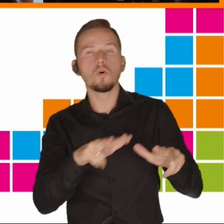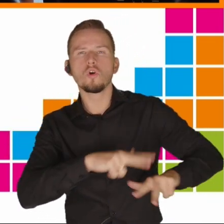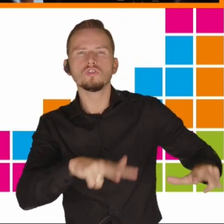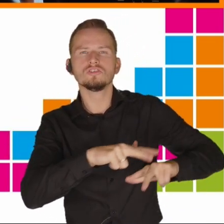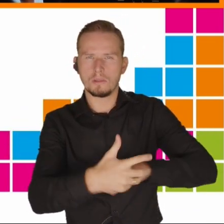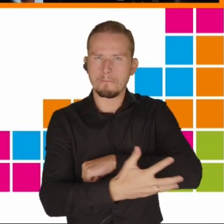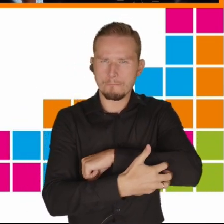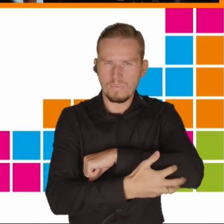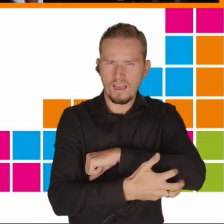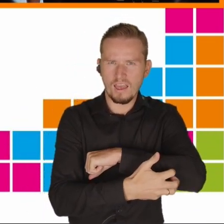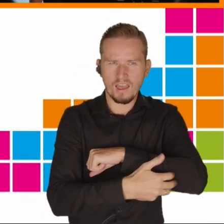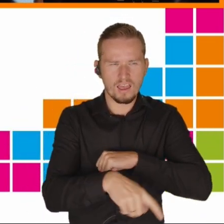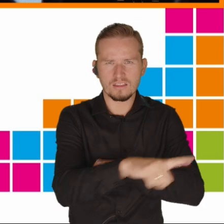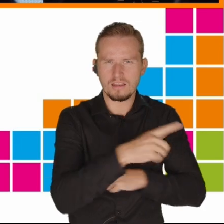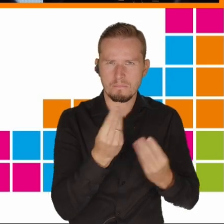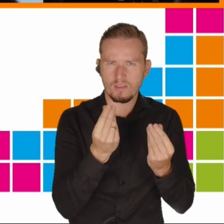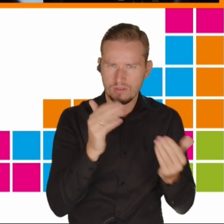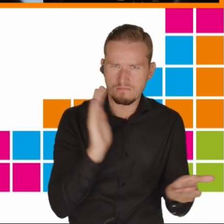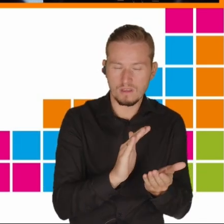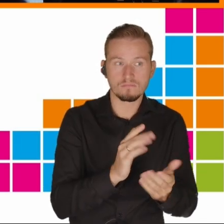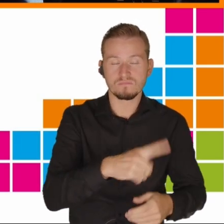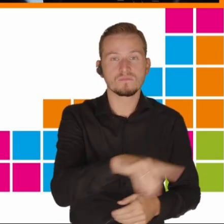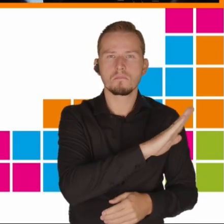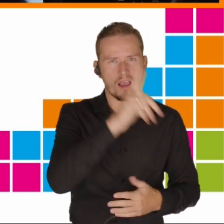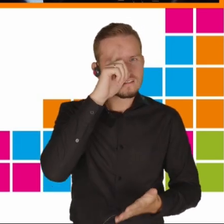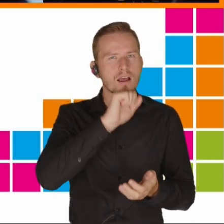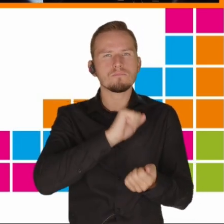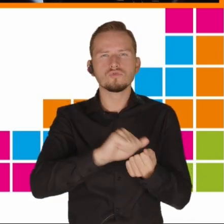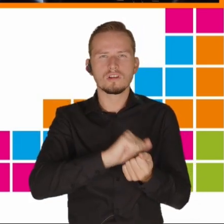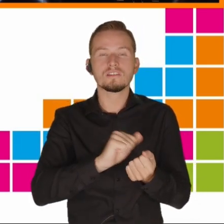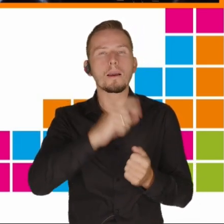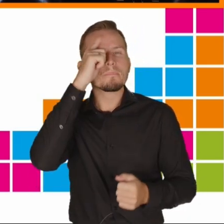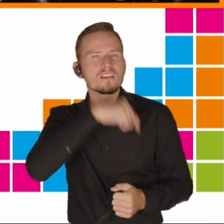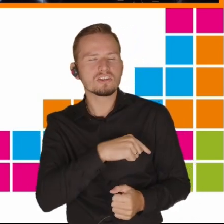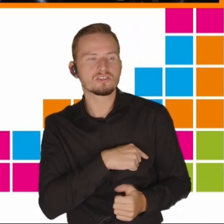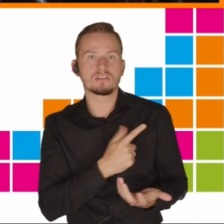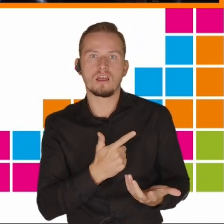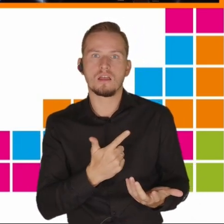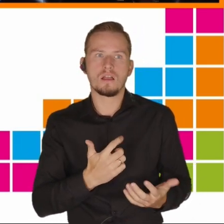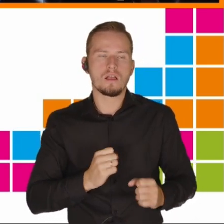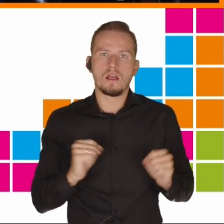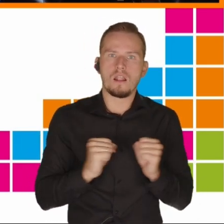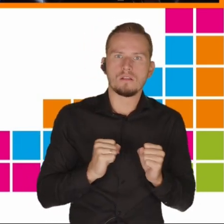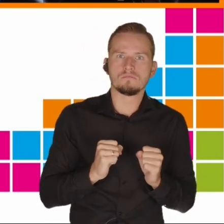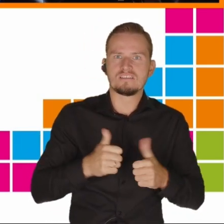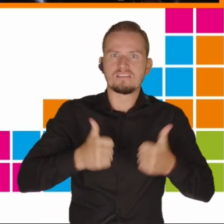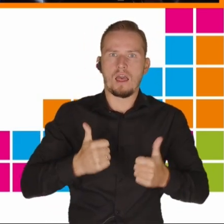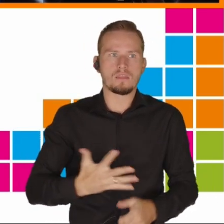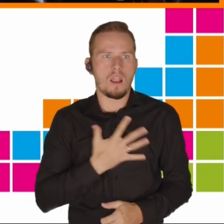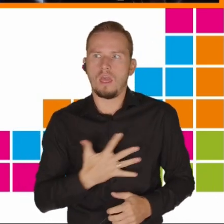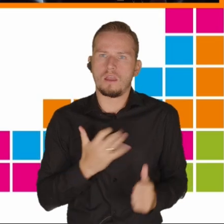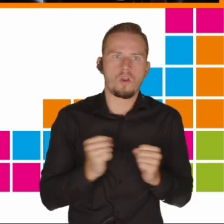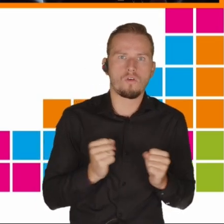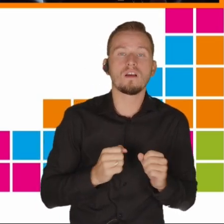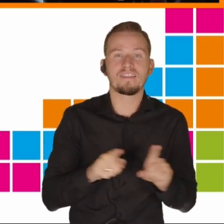zaburzenia psychiczne, przede wszystkim stany lękowe, a także depresję.